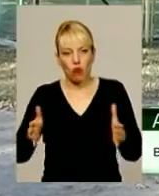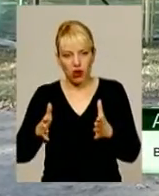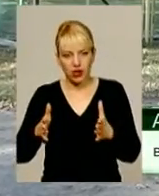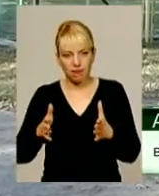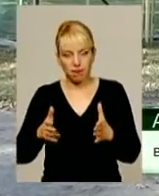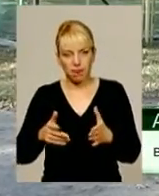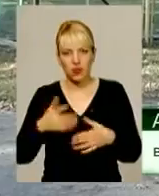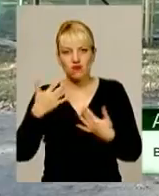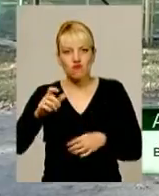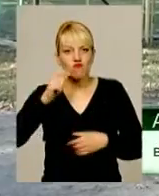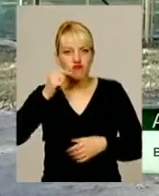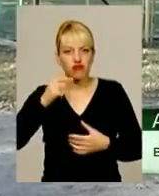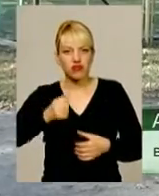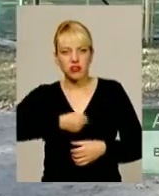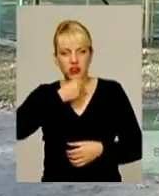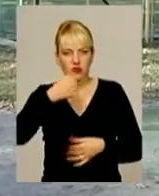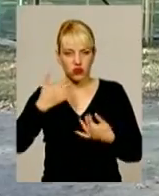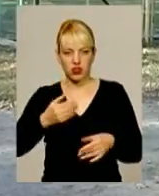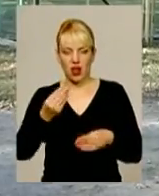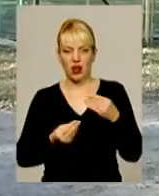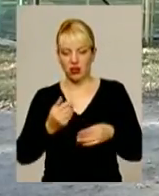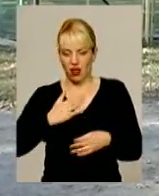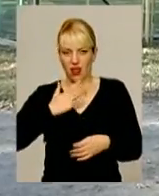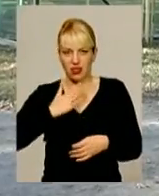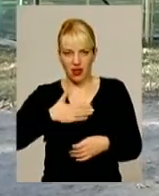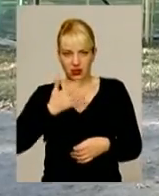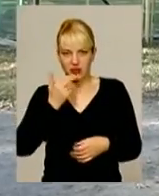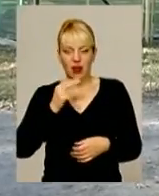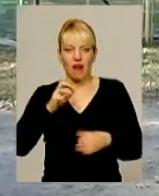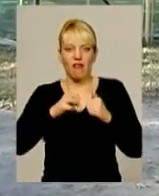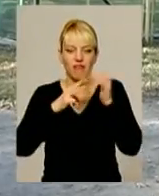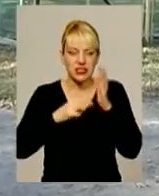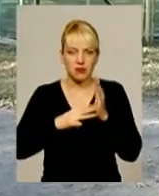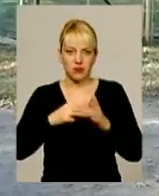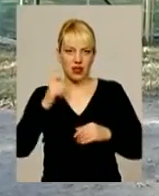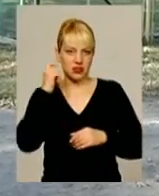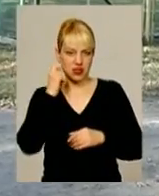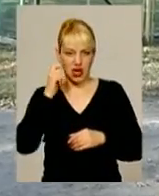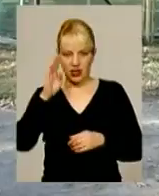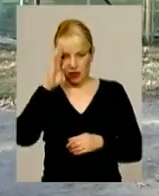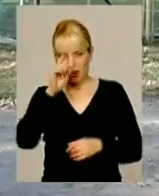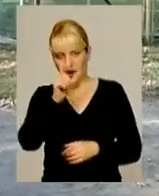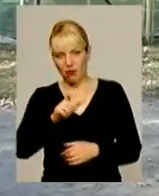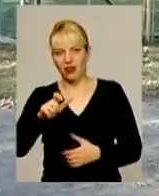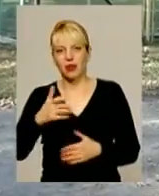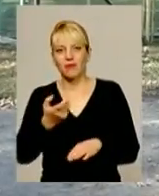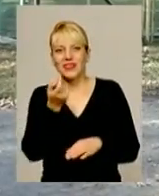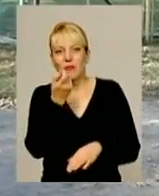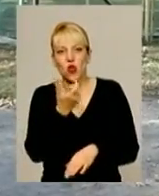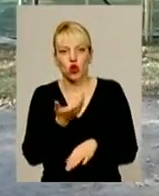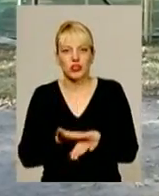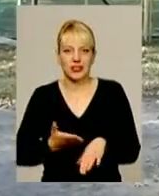мужики вже грають і нашим 18-тилітнім, 17-тилітнім хлопцям трохи важко проти них.